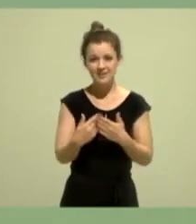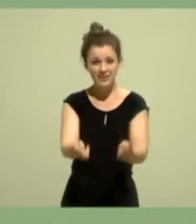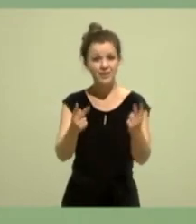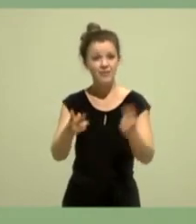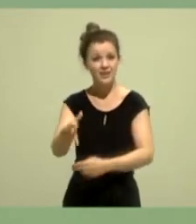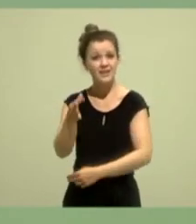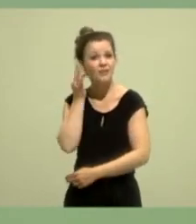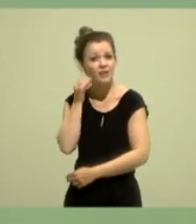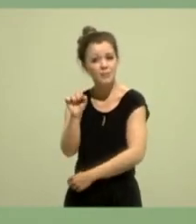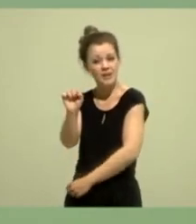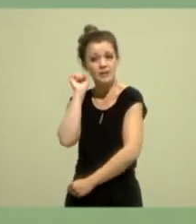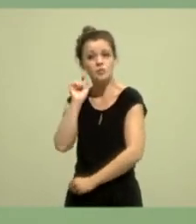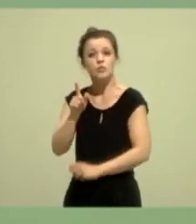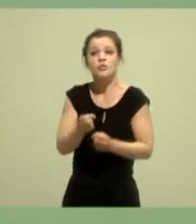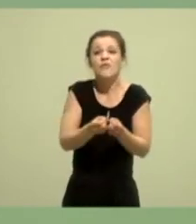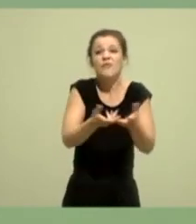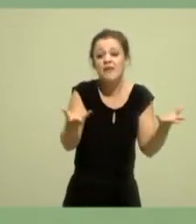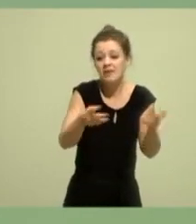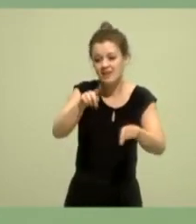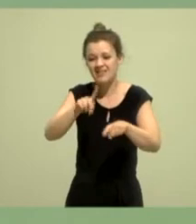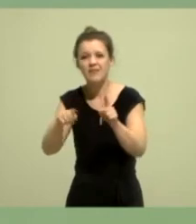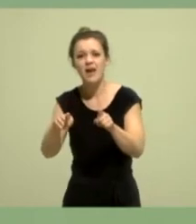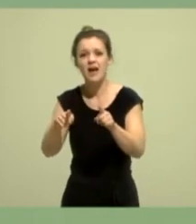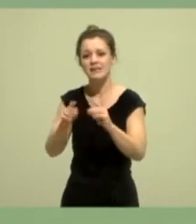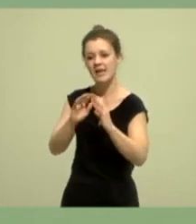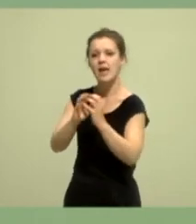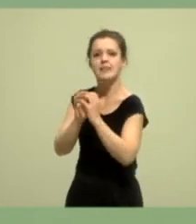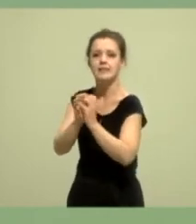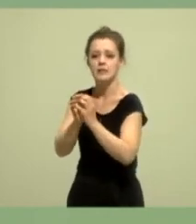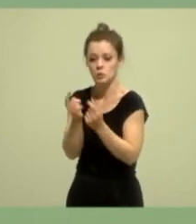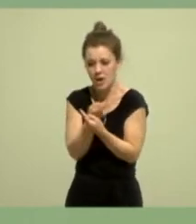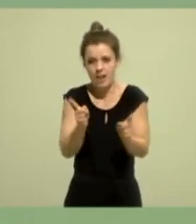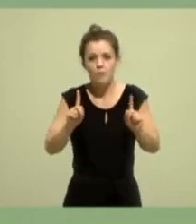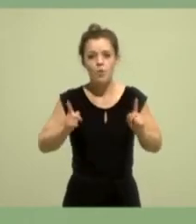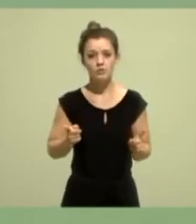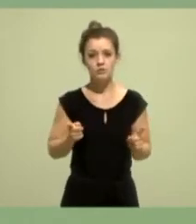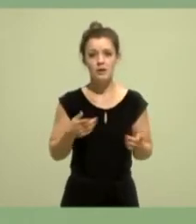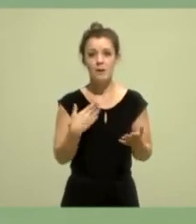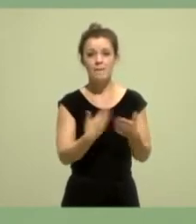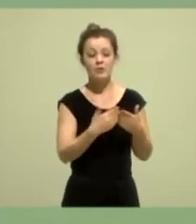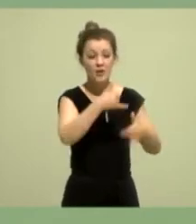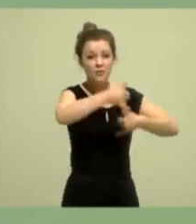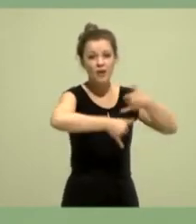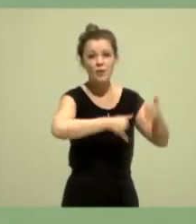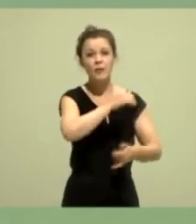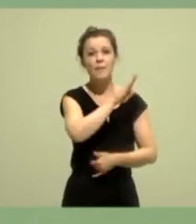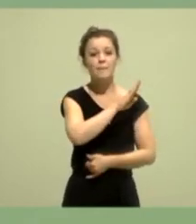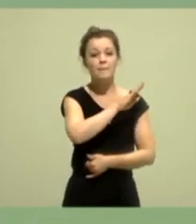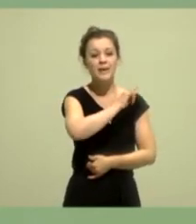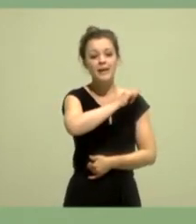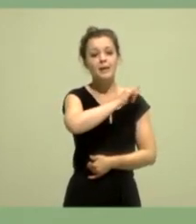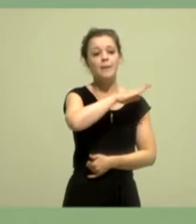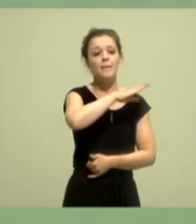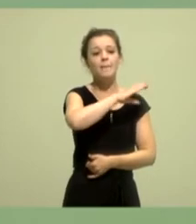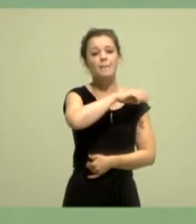intersektional sein muss. Dass wir die Mehrfachdiskriminierung von BPOC-Frauen, von Transfrauen, von Frauen mit